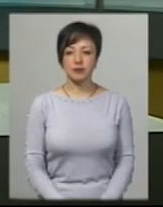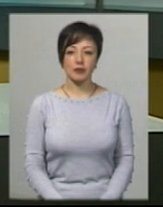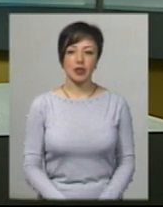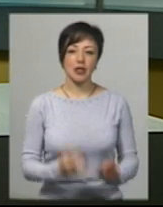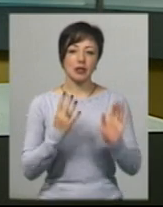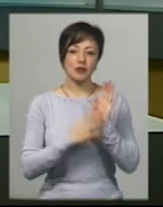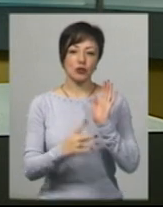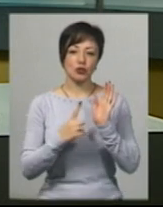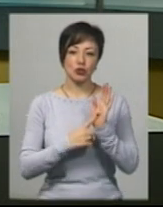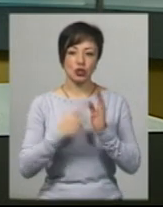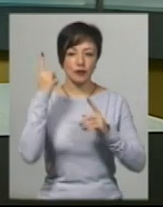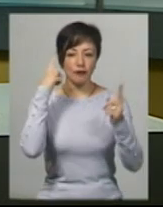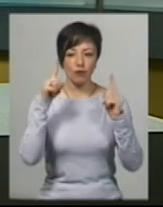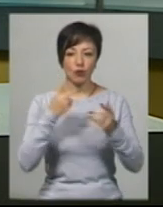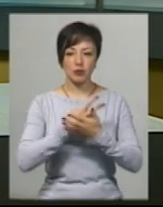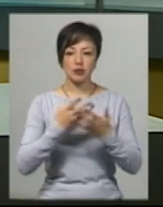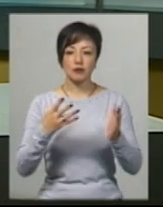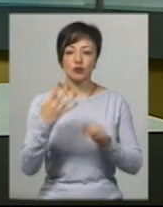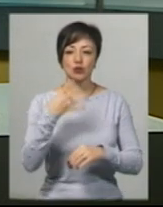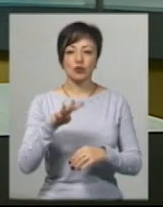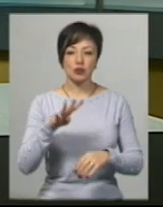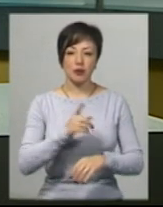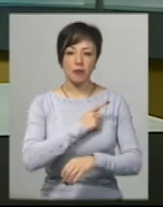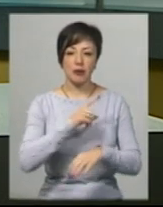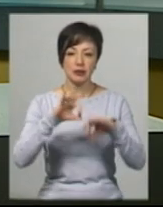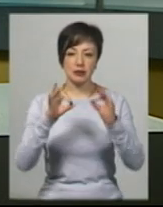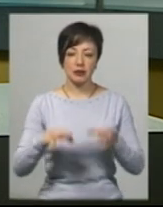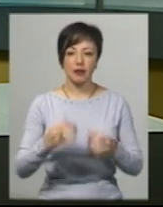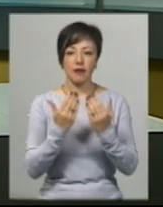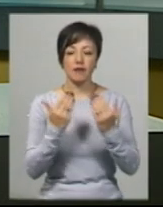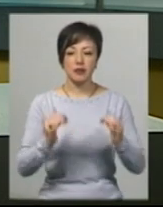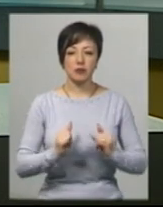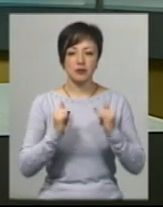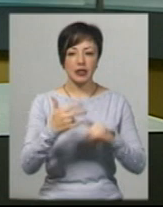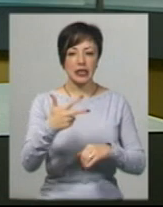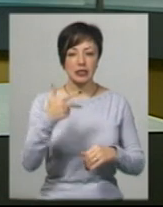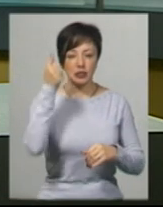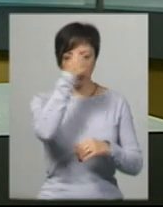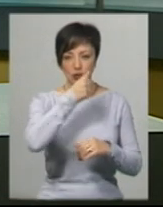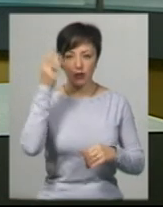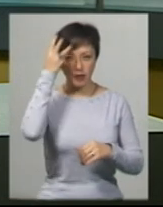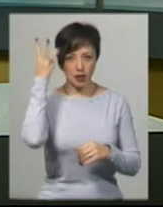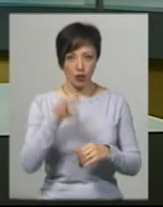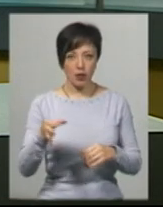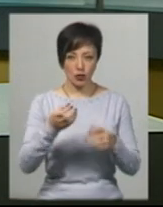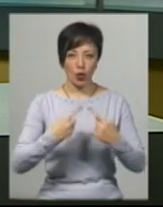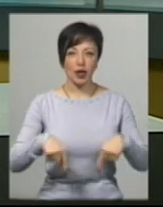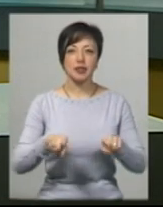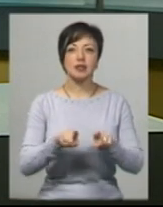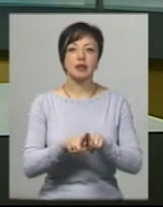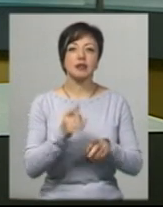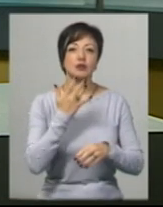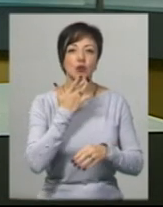96 творів представили 44 митці Хмельниччини на виставці, присвяченій 30-річчю Хмельницької обласної організації